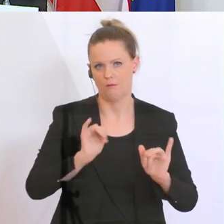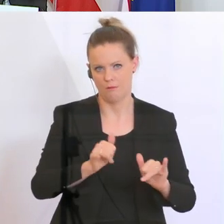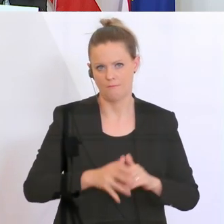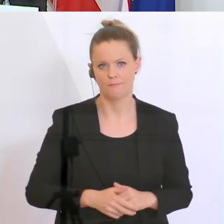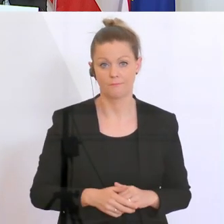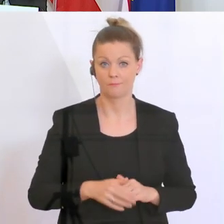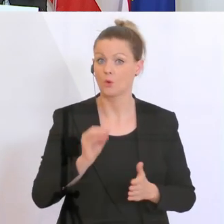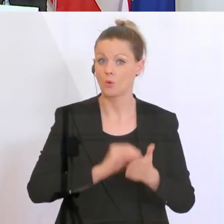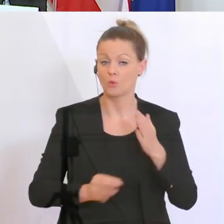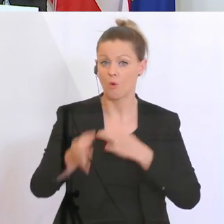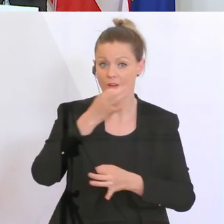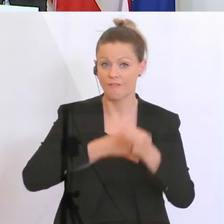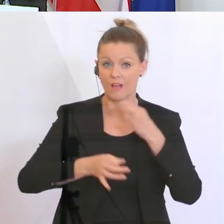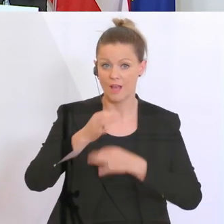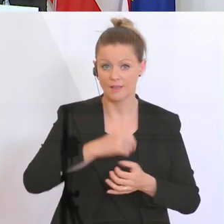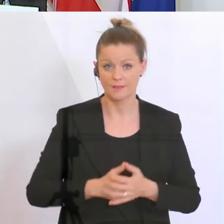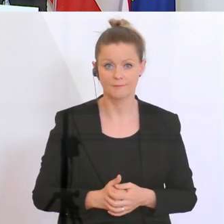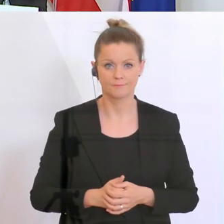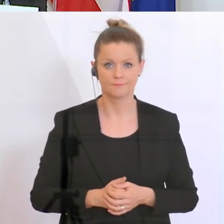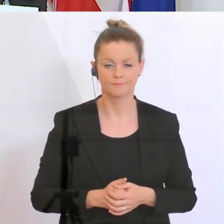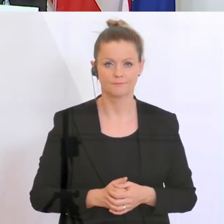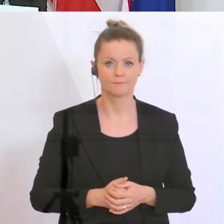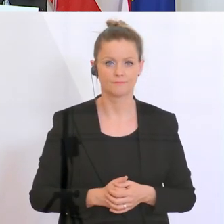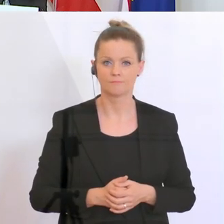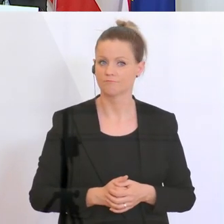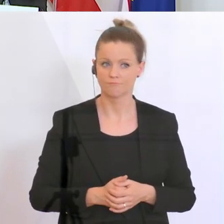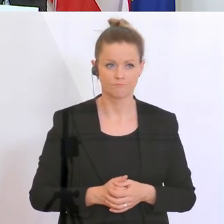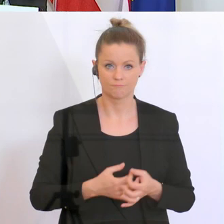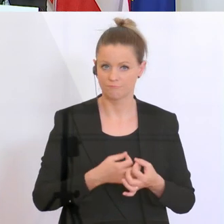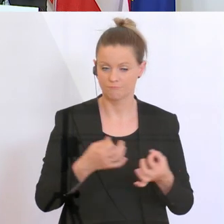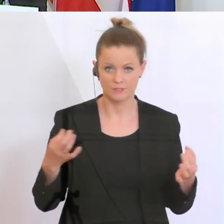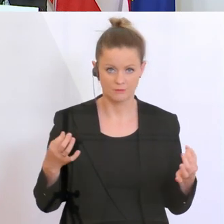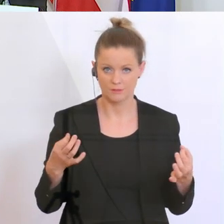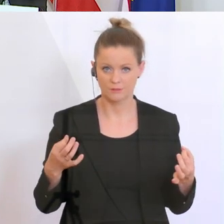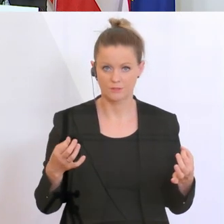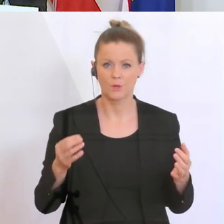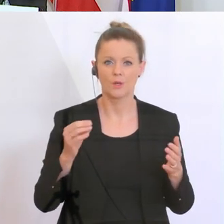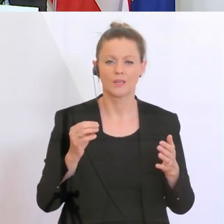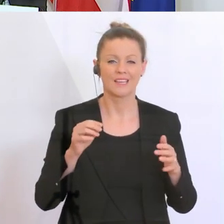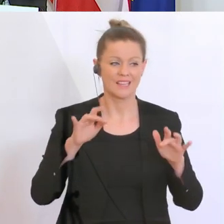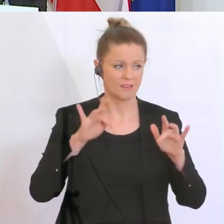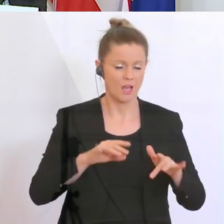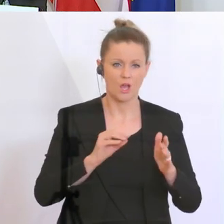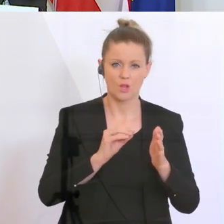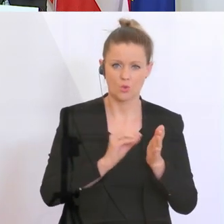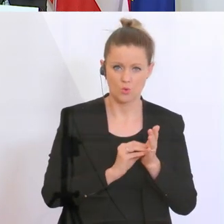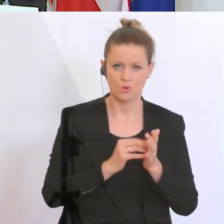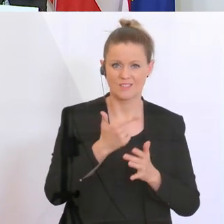Dankeschön. Gibt es noch Fragen aus dem Homeoffice? Das nicht. Dann haben wir hier noch zwei letzte Fragen.